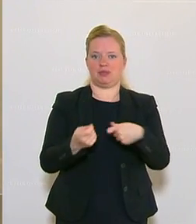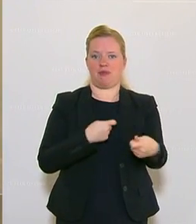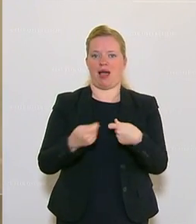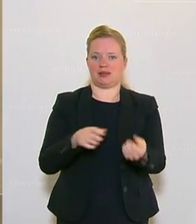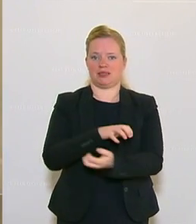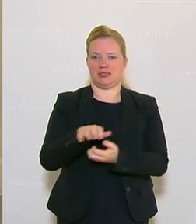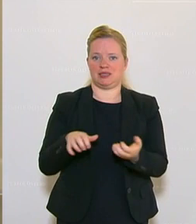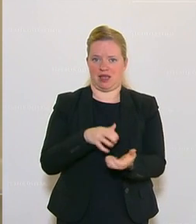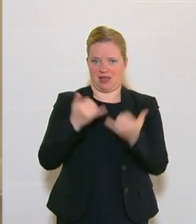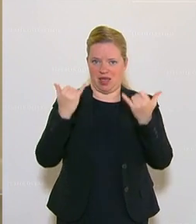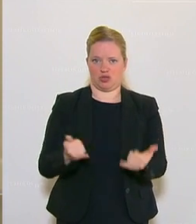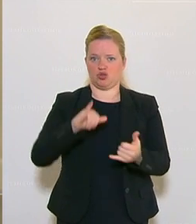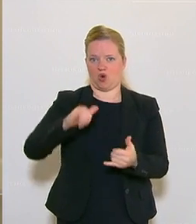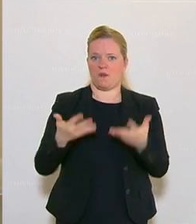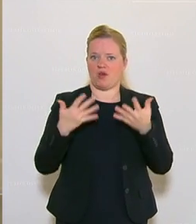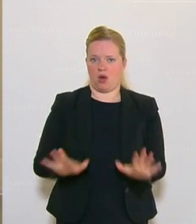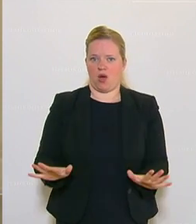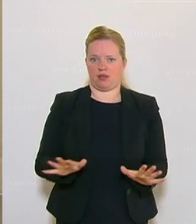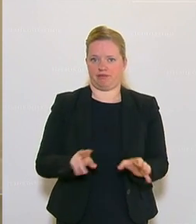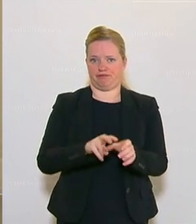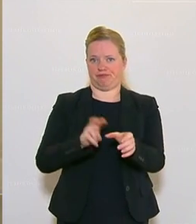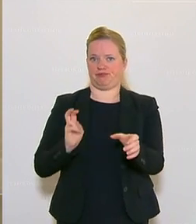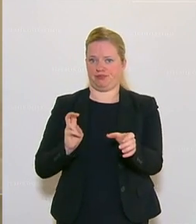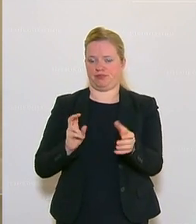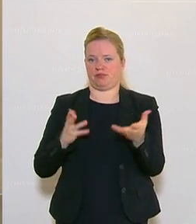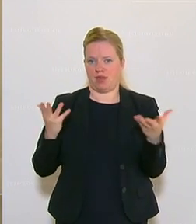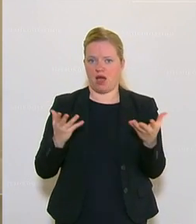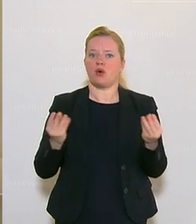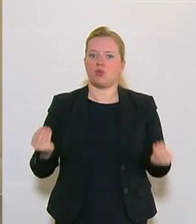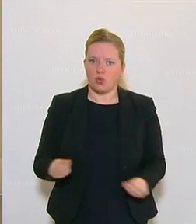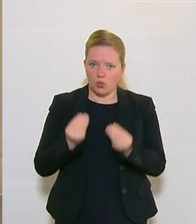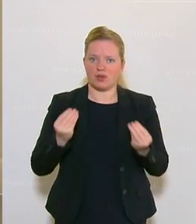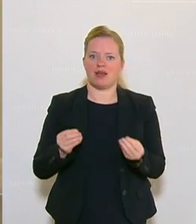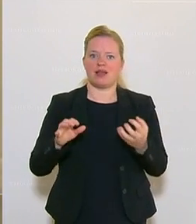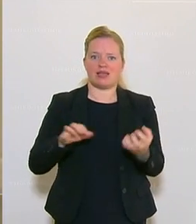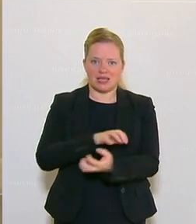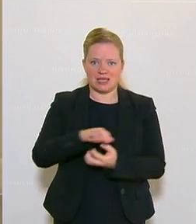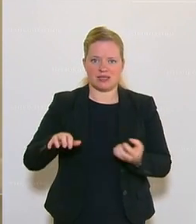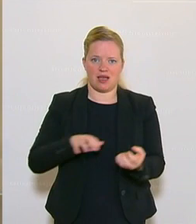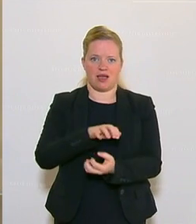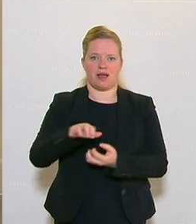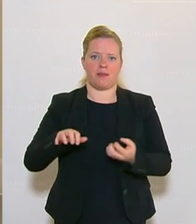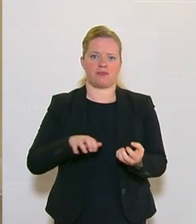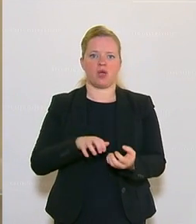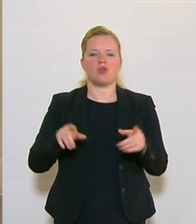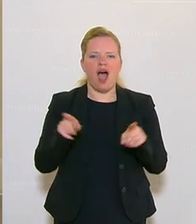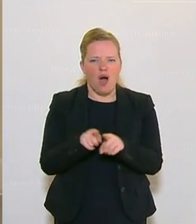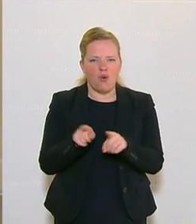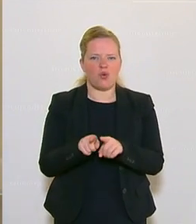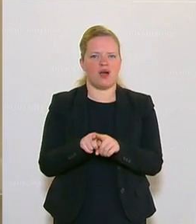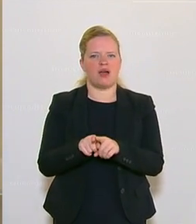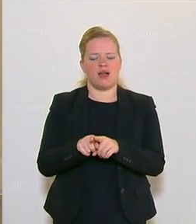den Job verloren haben. Ja, Sie alle werden durch diese Krise und teilweise auch durch das Missmanagement der